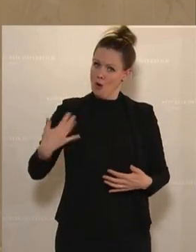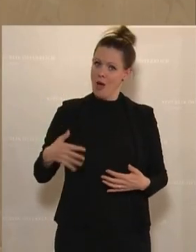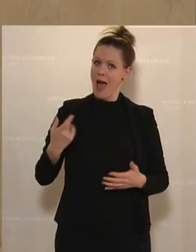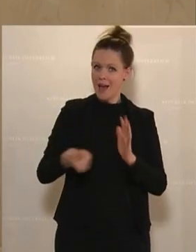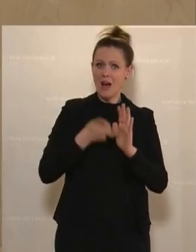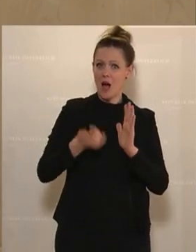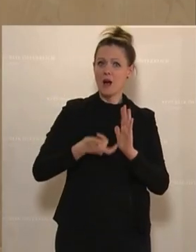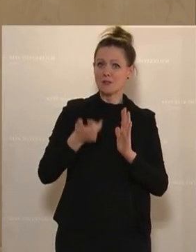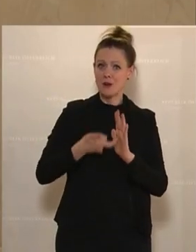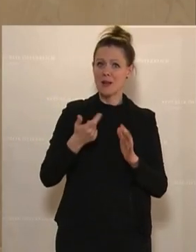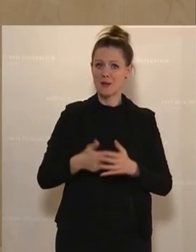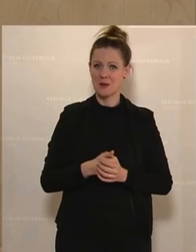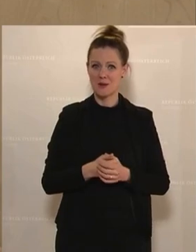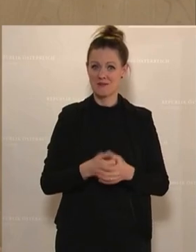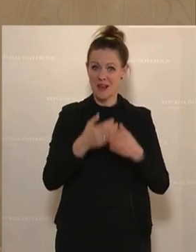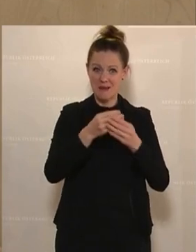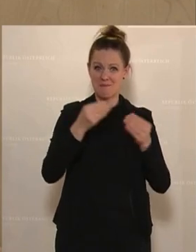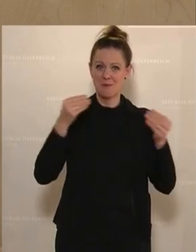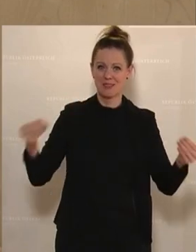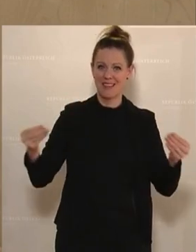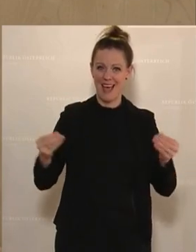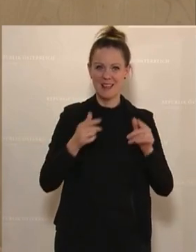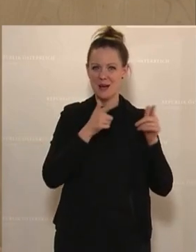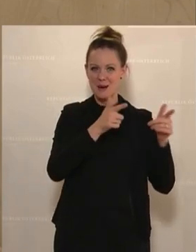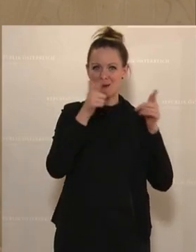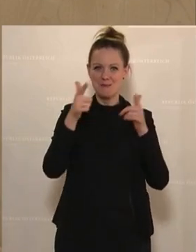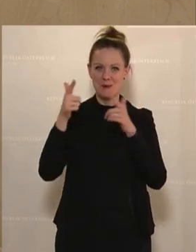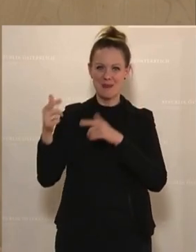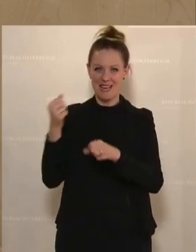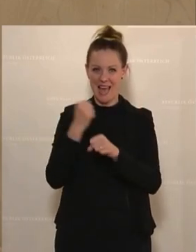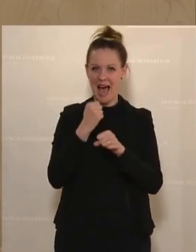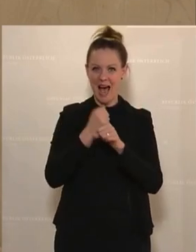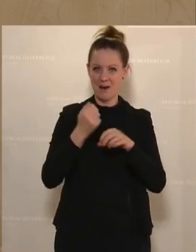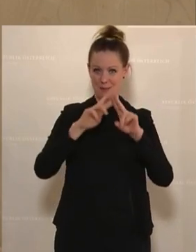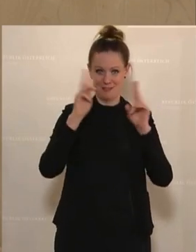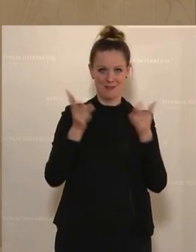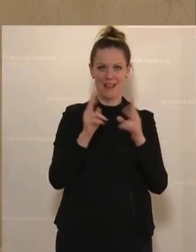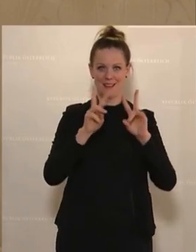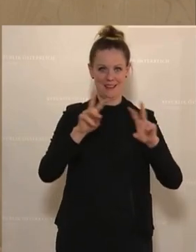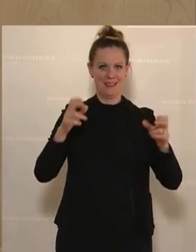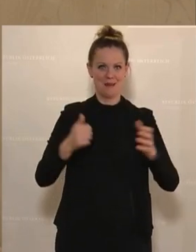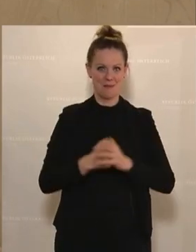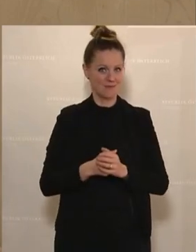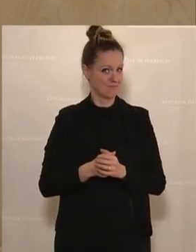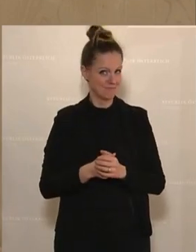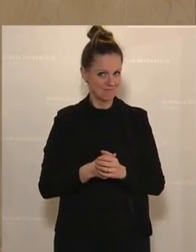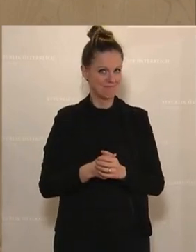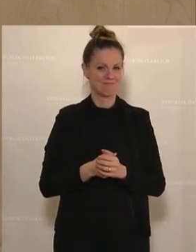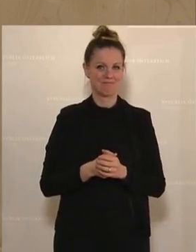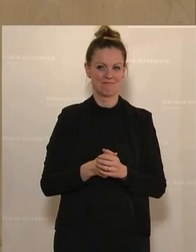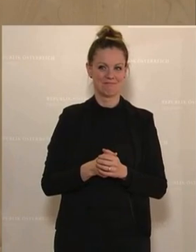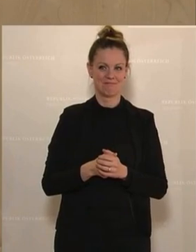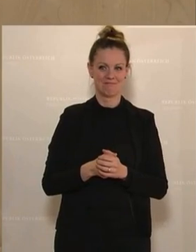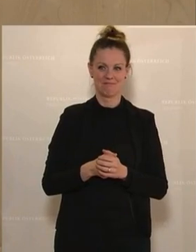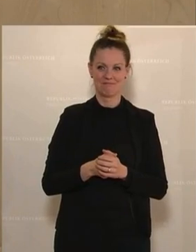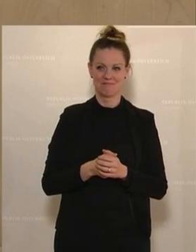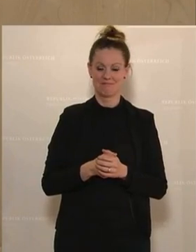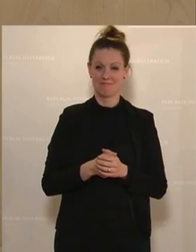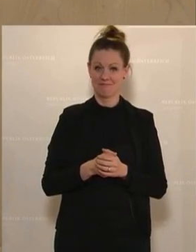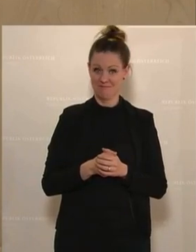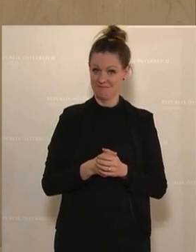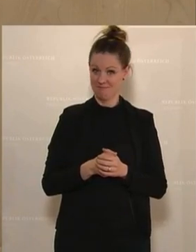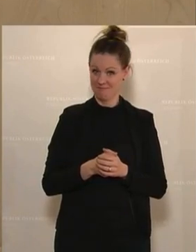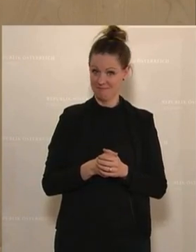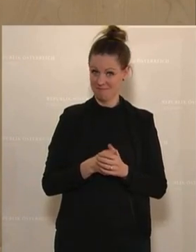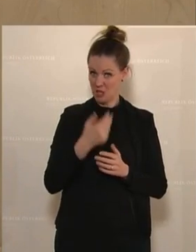um ganz ehrlich zu sein, wenn man über moderne und über mobile Arbeitswelten spricht. Offenbar ist halt jetzt die